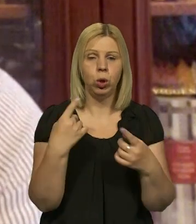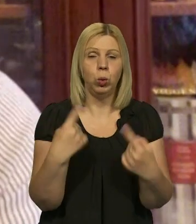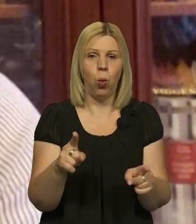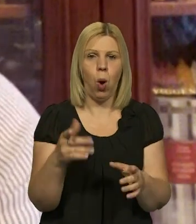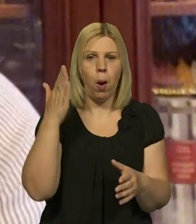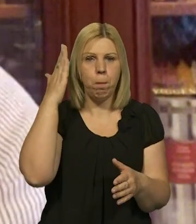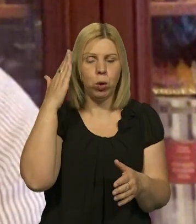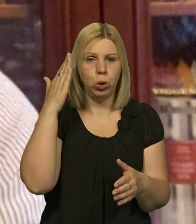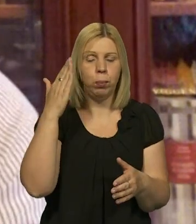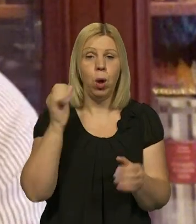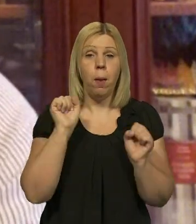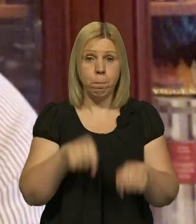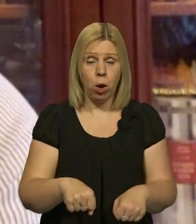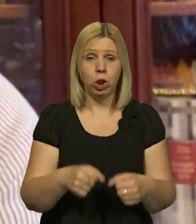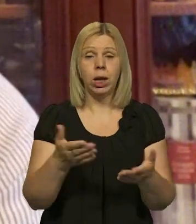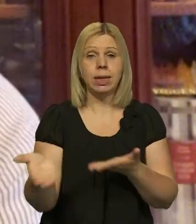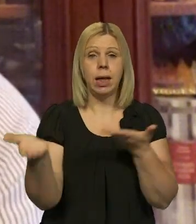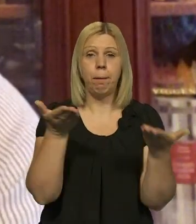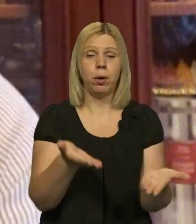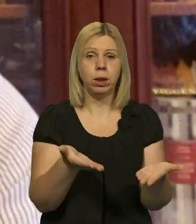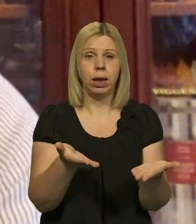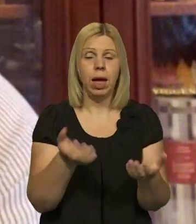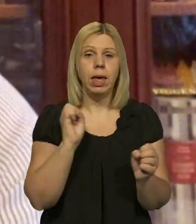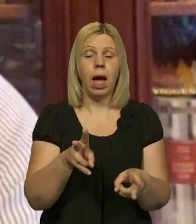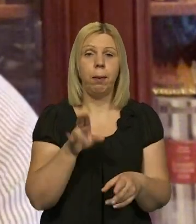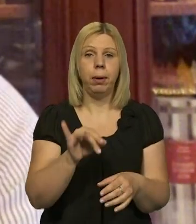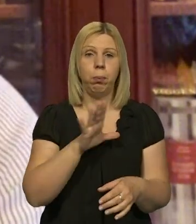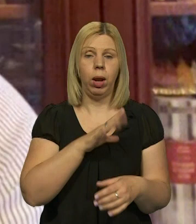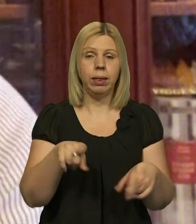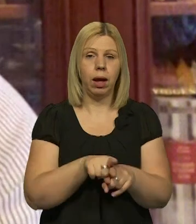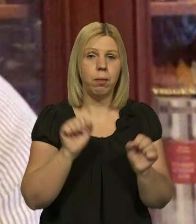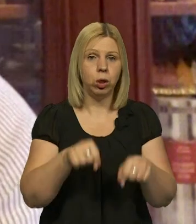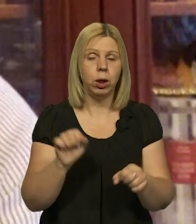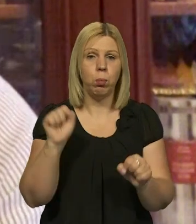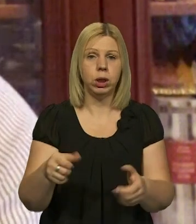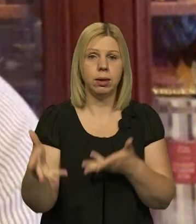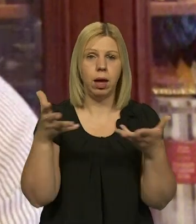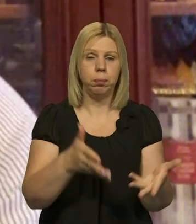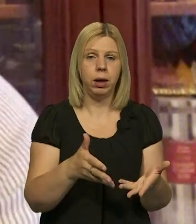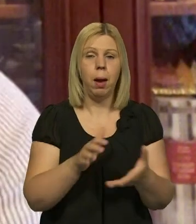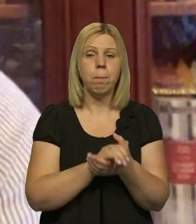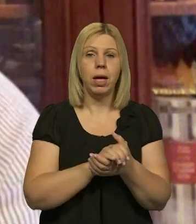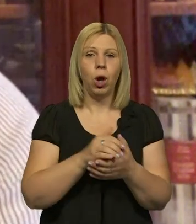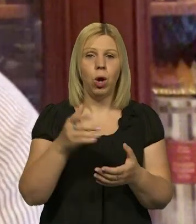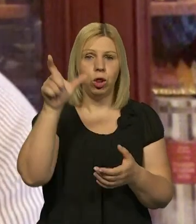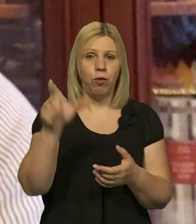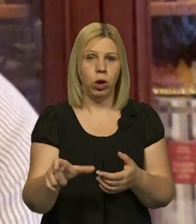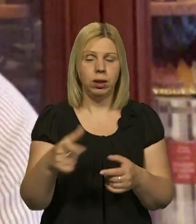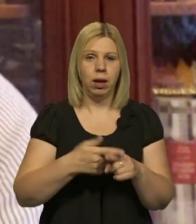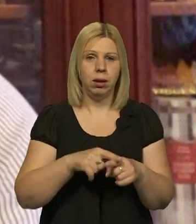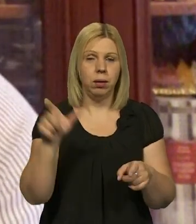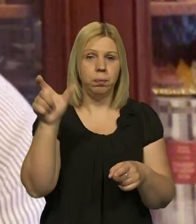способу. Можна запросити, якби була така нагода, можна запросити миротворців. Миротворчий